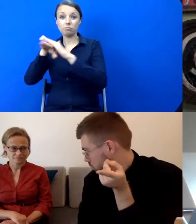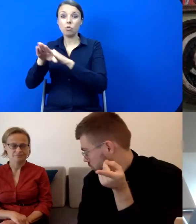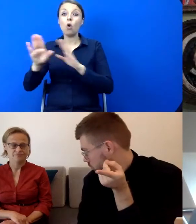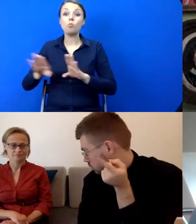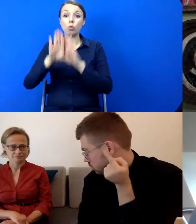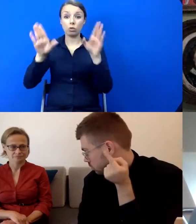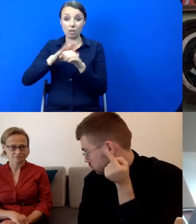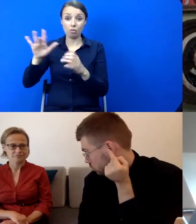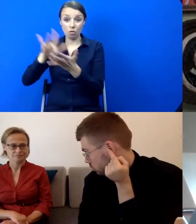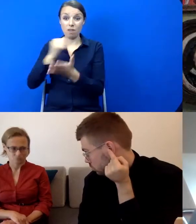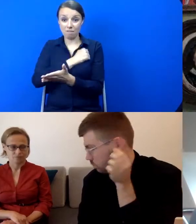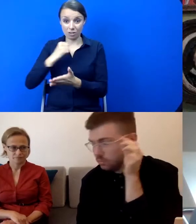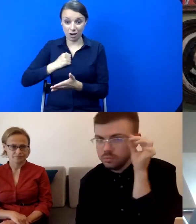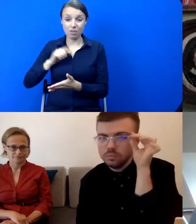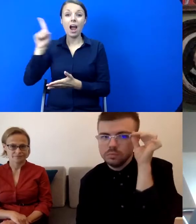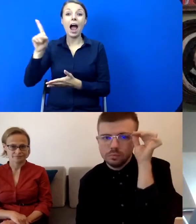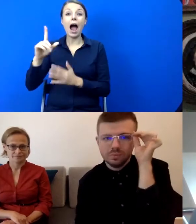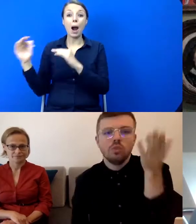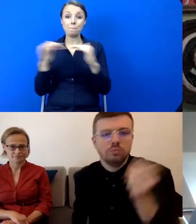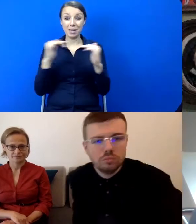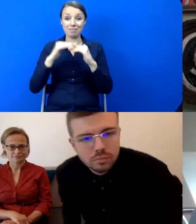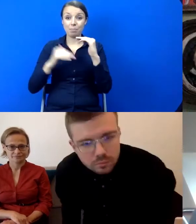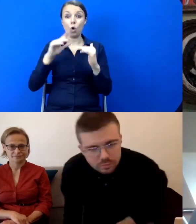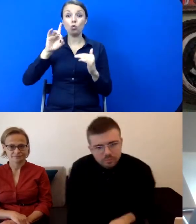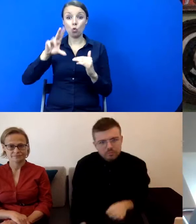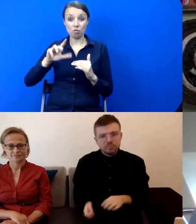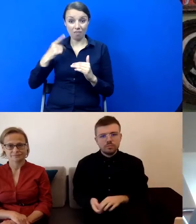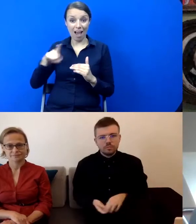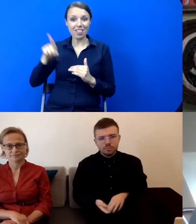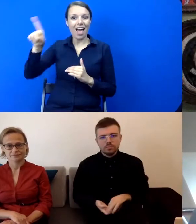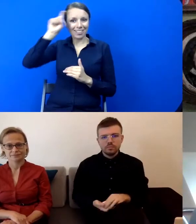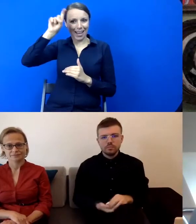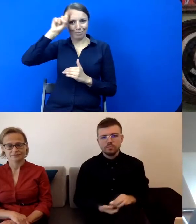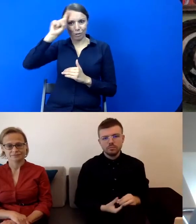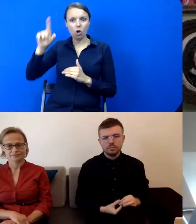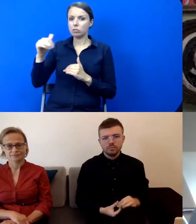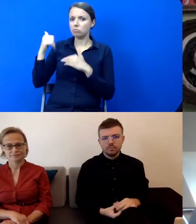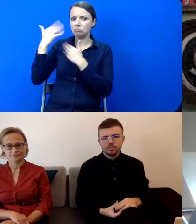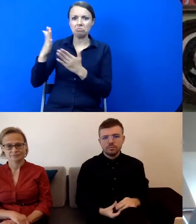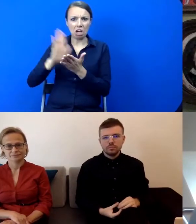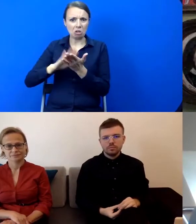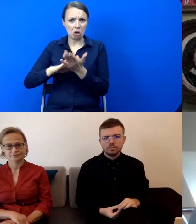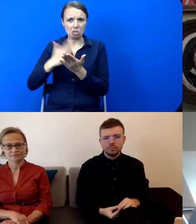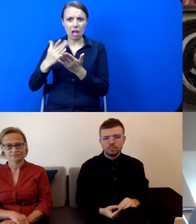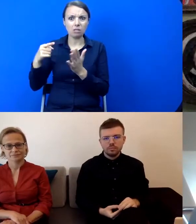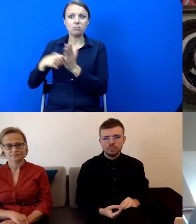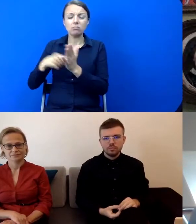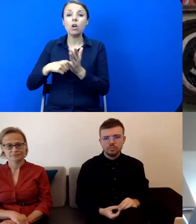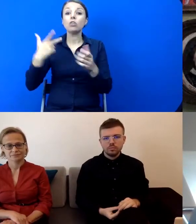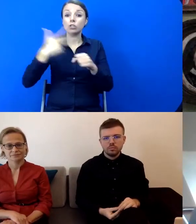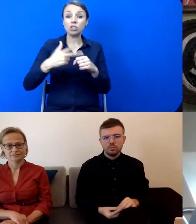za którą zresztą Niemcy wyznaczyli nagrodę, została jeszcze we wrześniu 1939